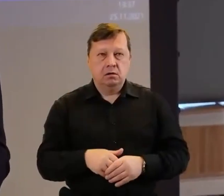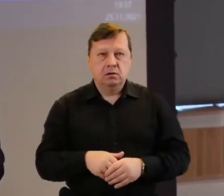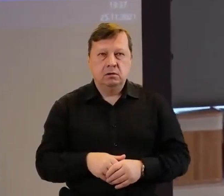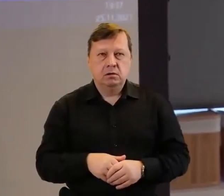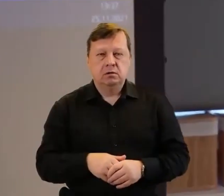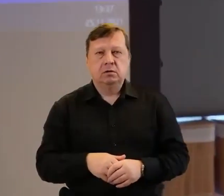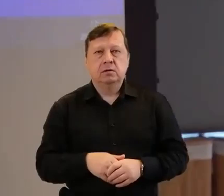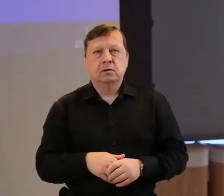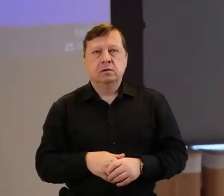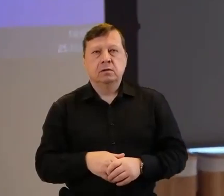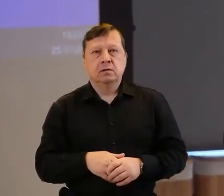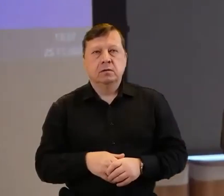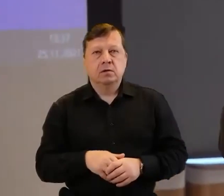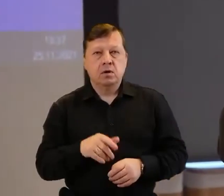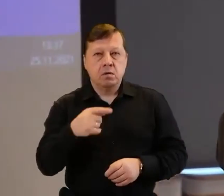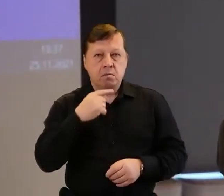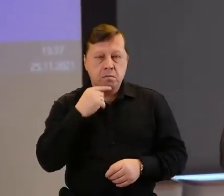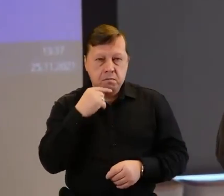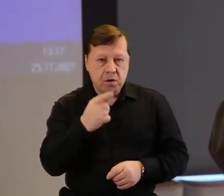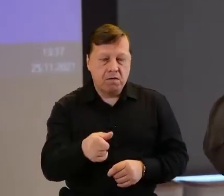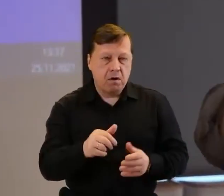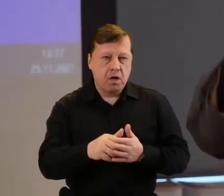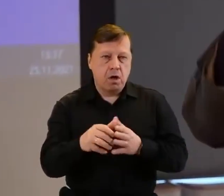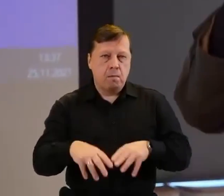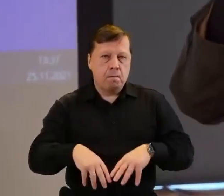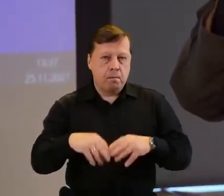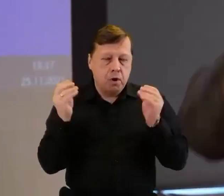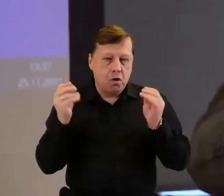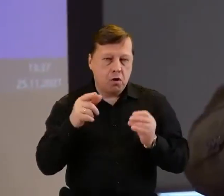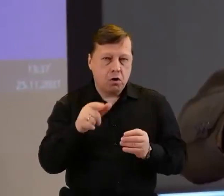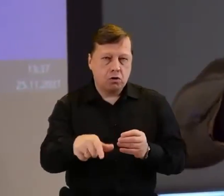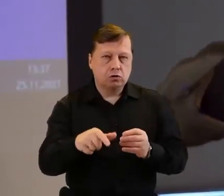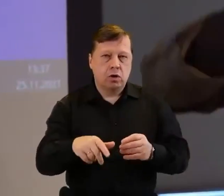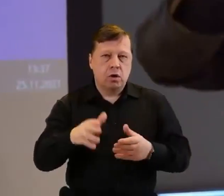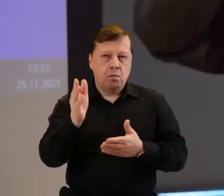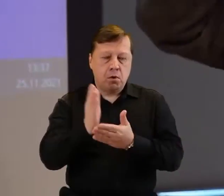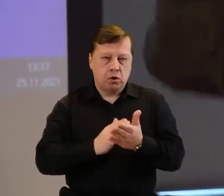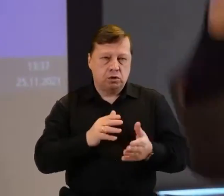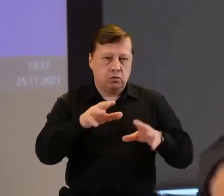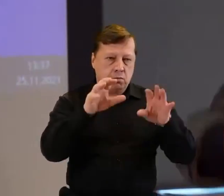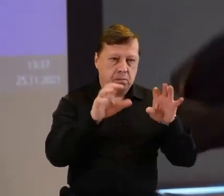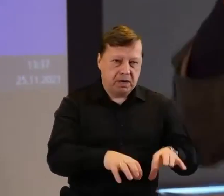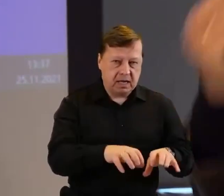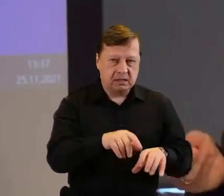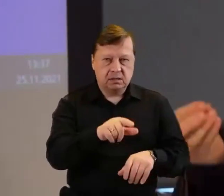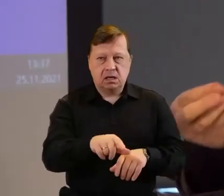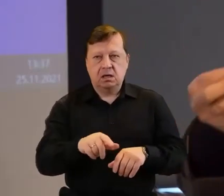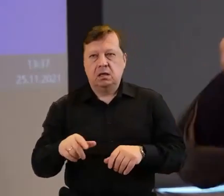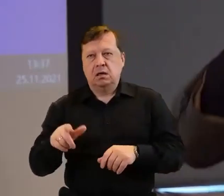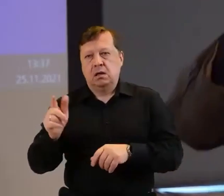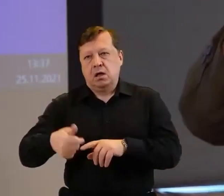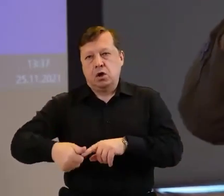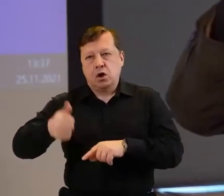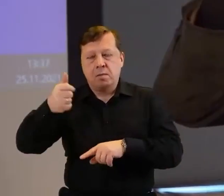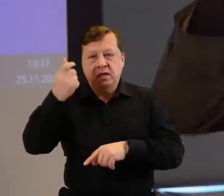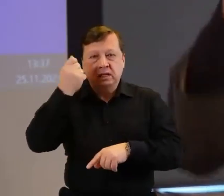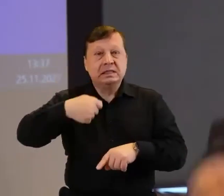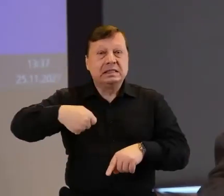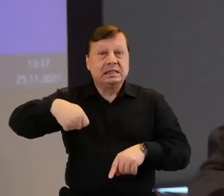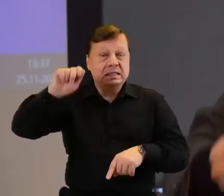miały ten podział od samego początku na prezesa i komendanta straży.